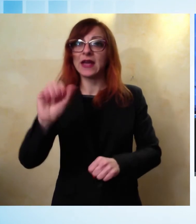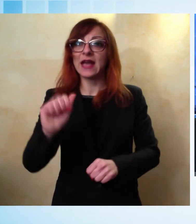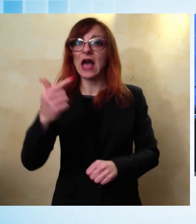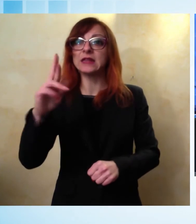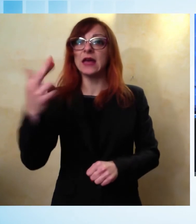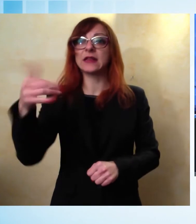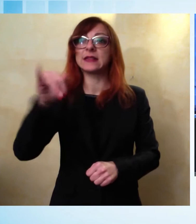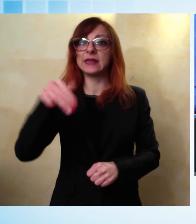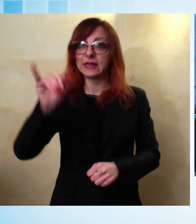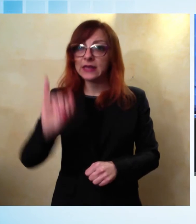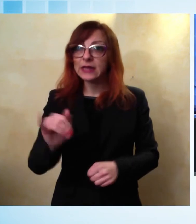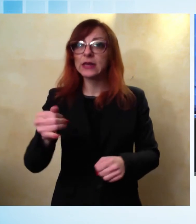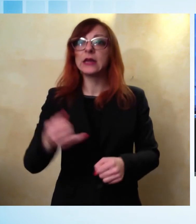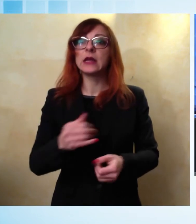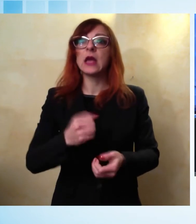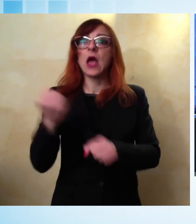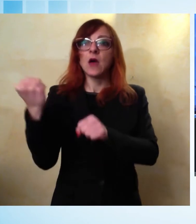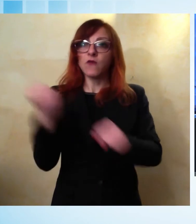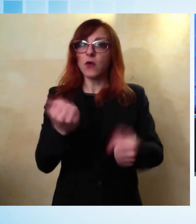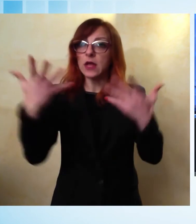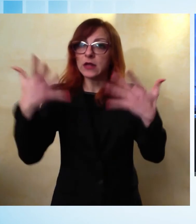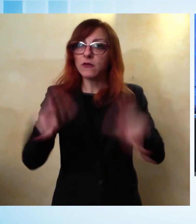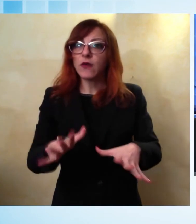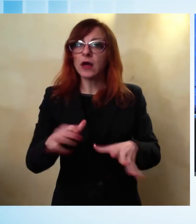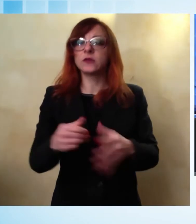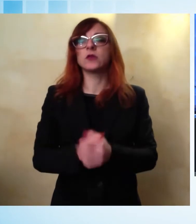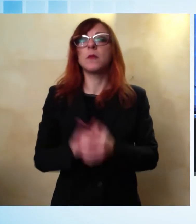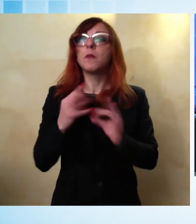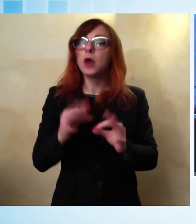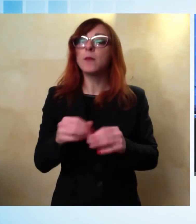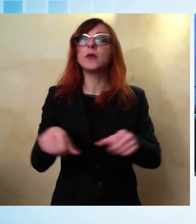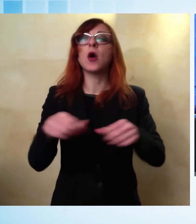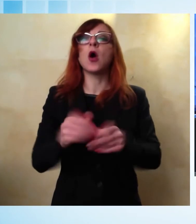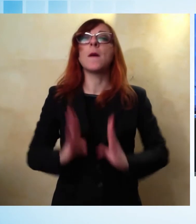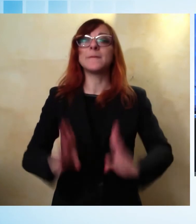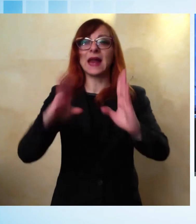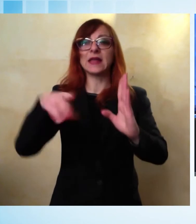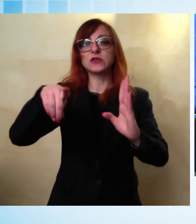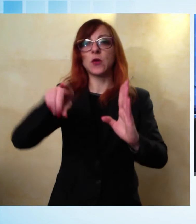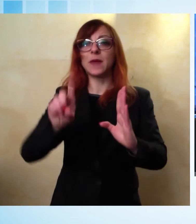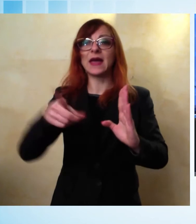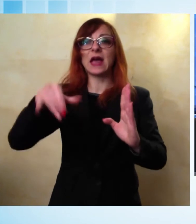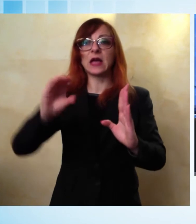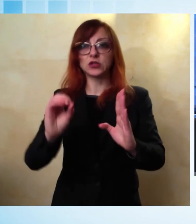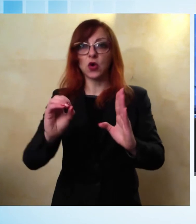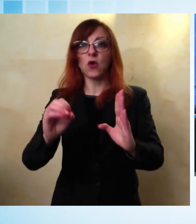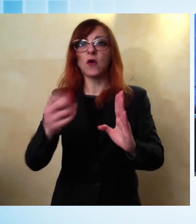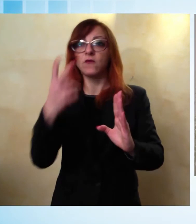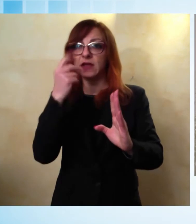talenti e è stata presentata al Palazzo del Pegaso di Firenze, sede del Consiglio regionale. C'era per noi Silvia Toniolo.